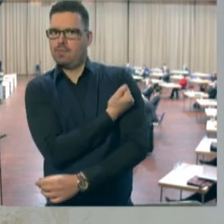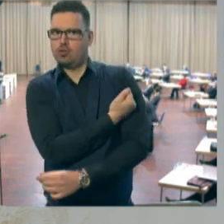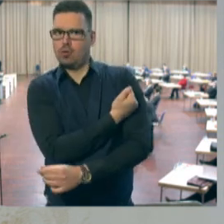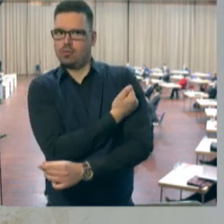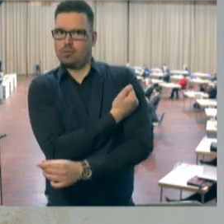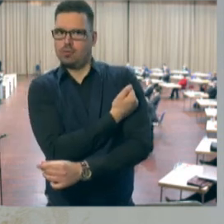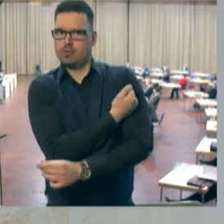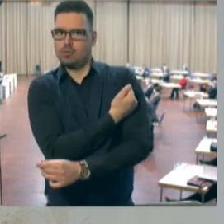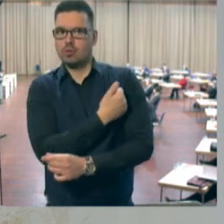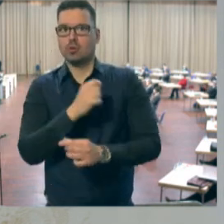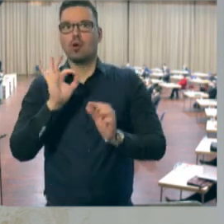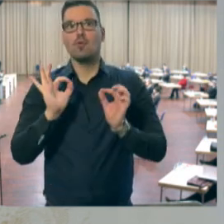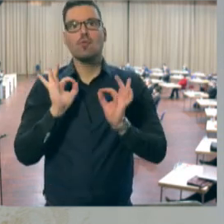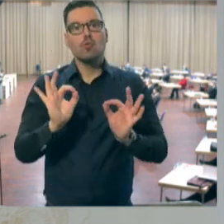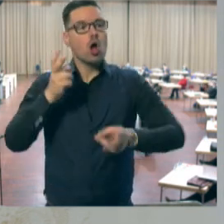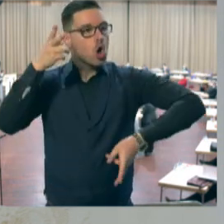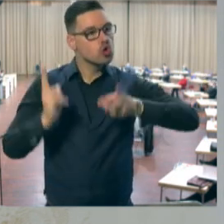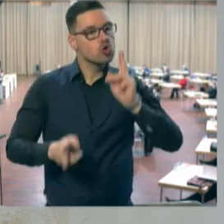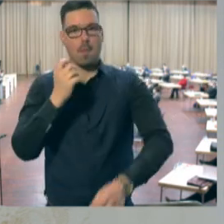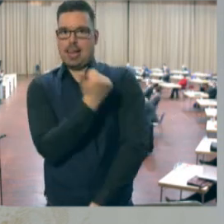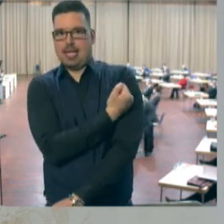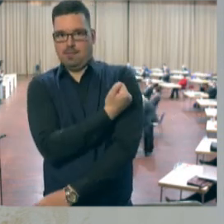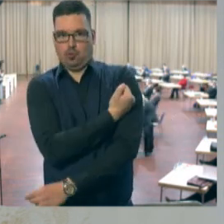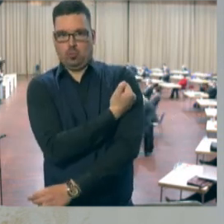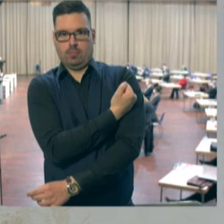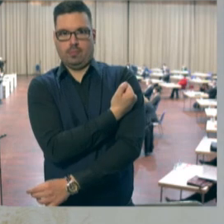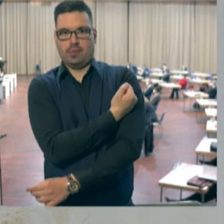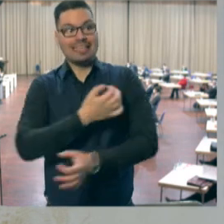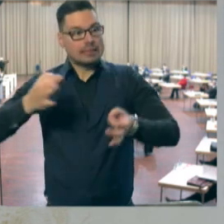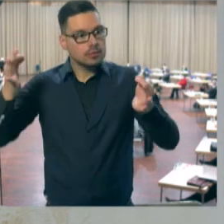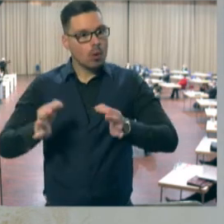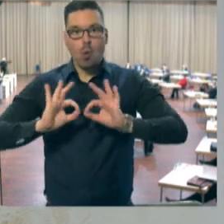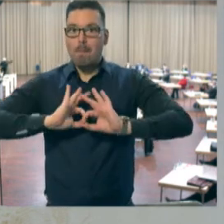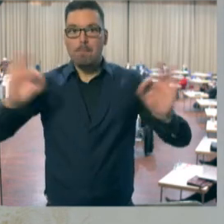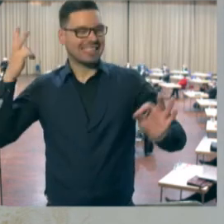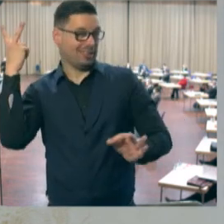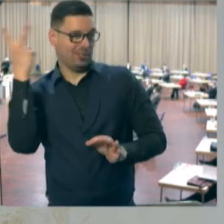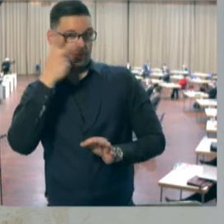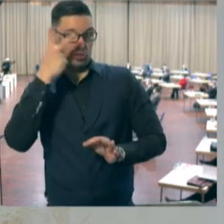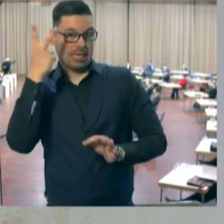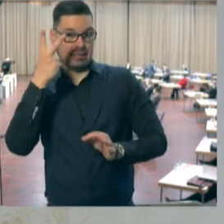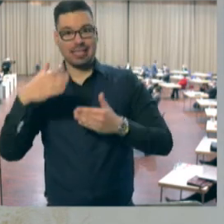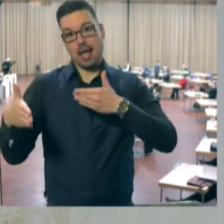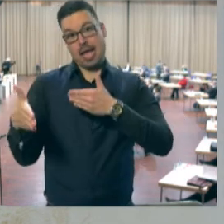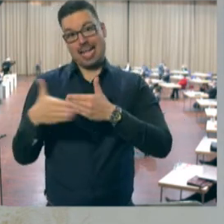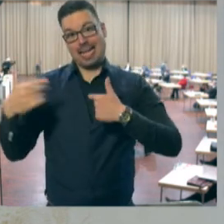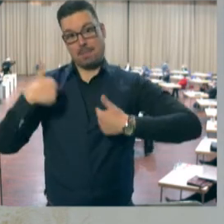einsetzen können, zu einer Standardbehandlung einsetzen können. Wir brauchen ein besseres Verständnis der Nebenwirkungen.